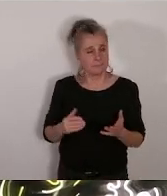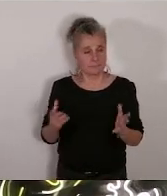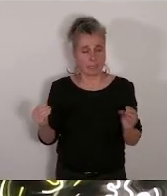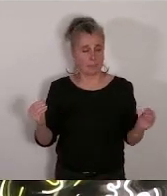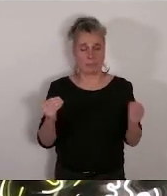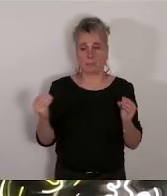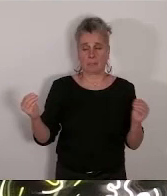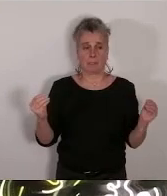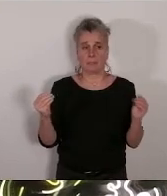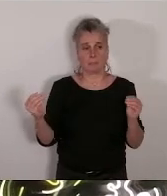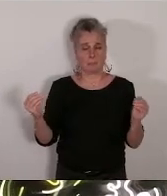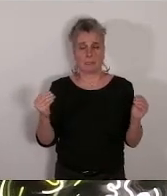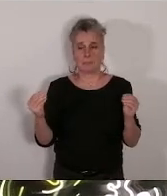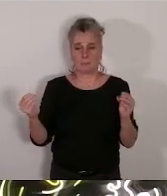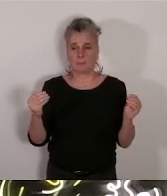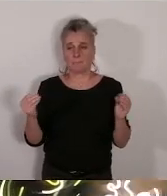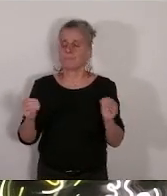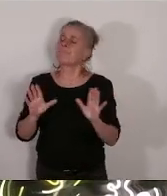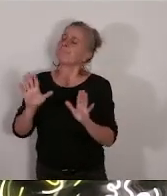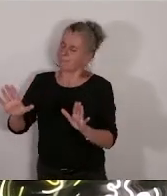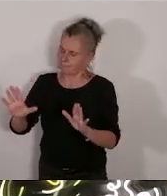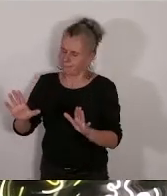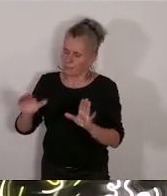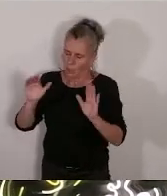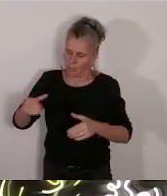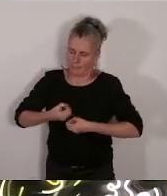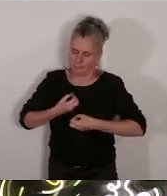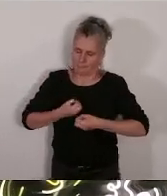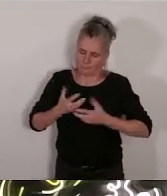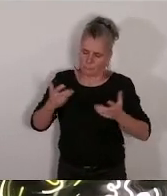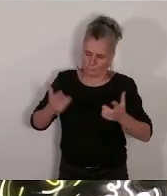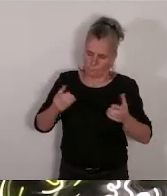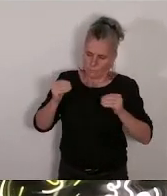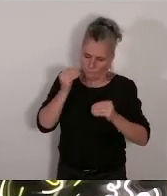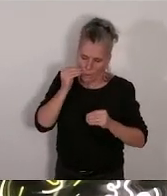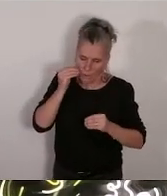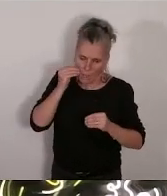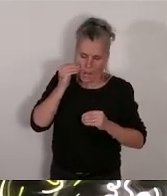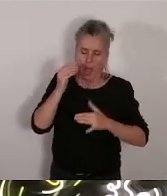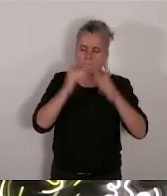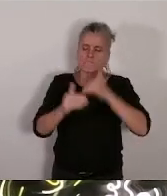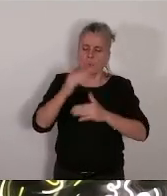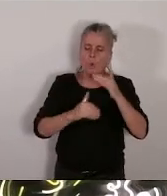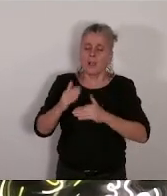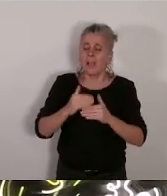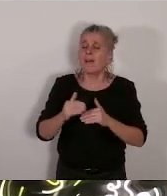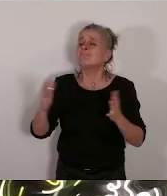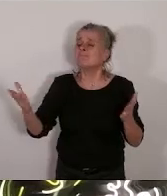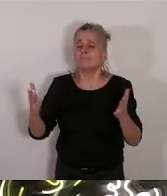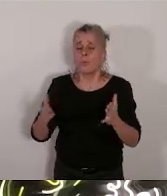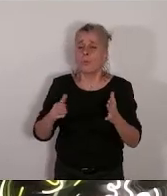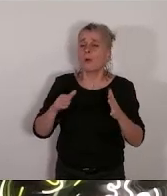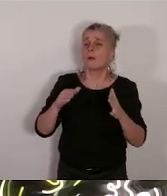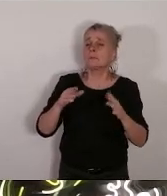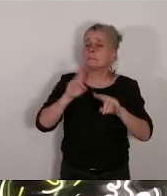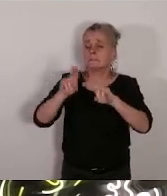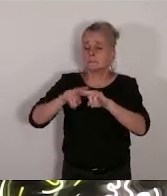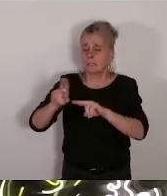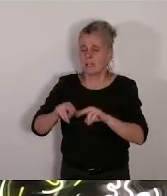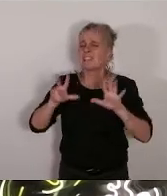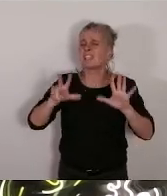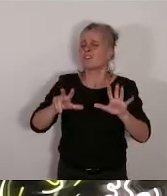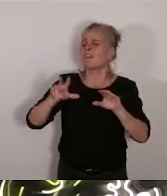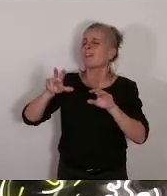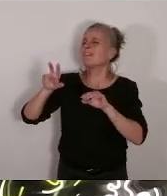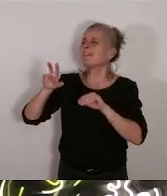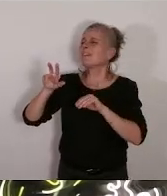'est une obsession à ce niveau là je veux juste savoir où est l'avancement du programme des 83 immeubles concrètement de quoi